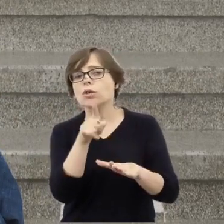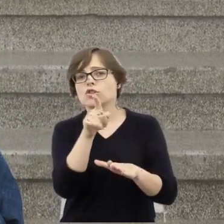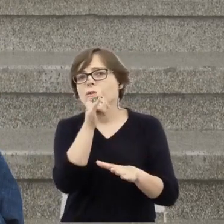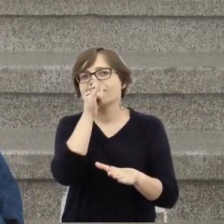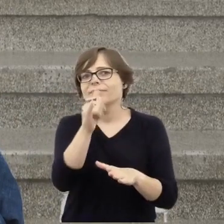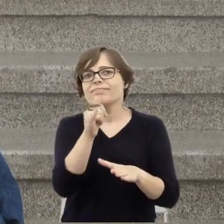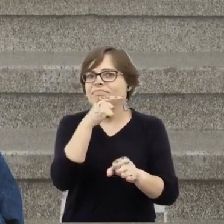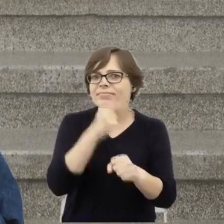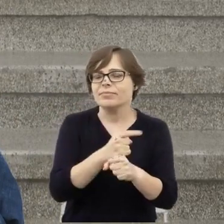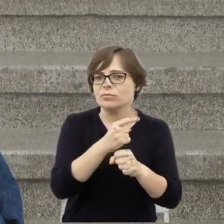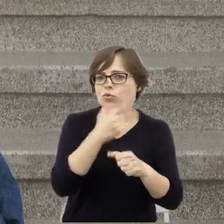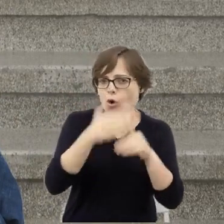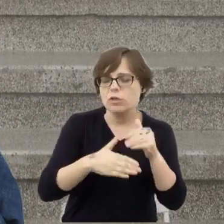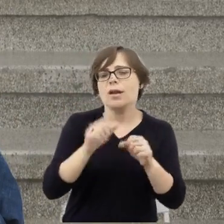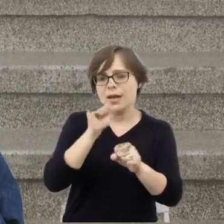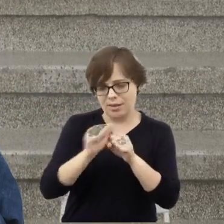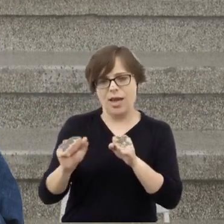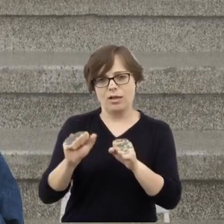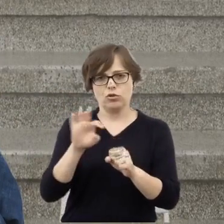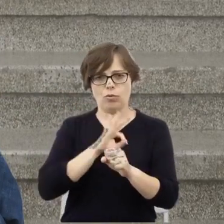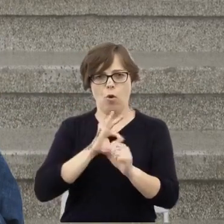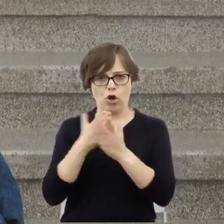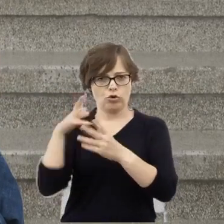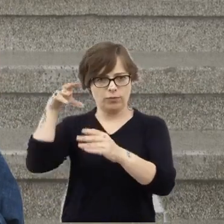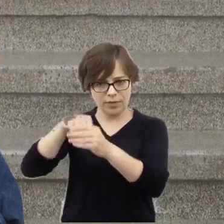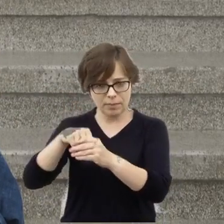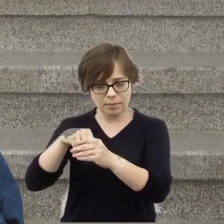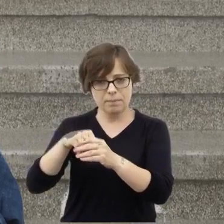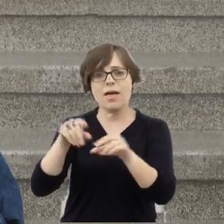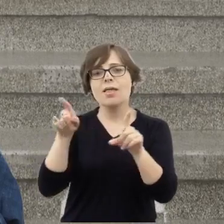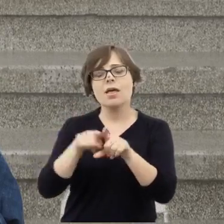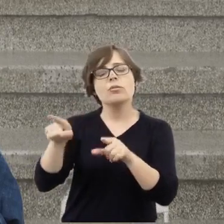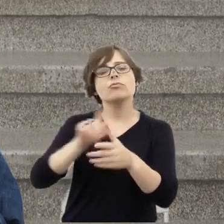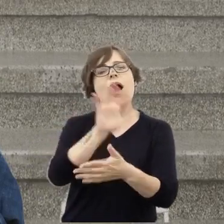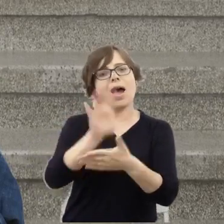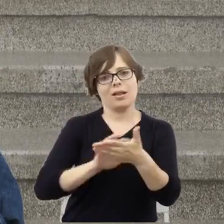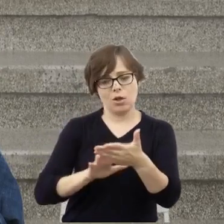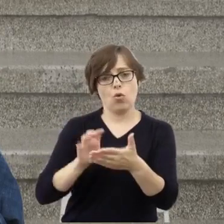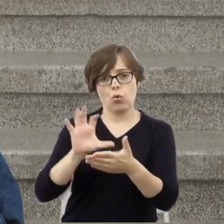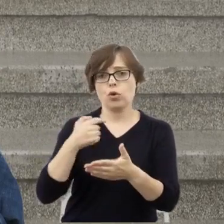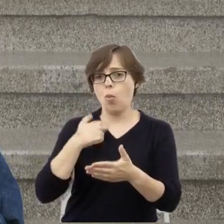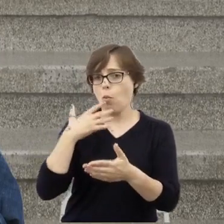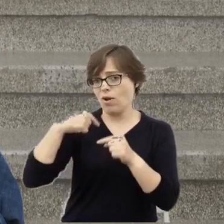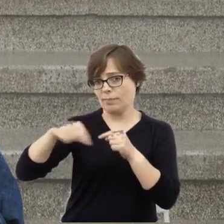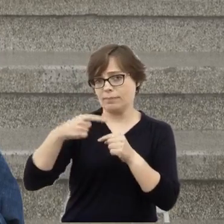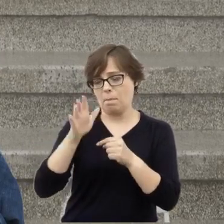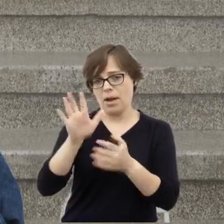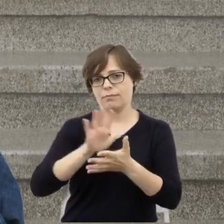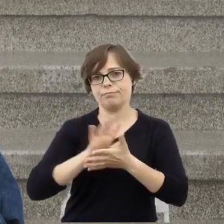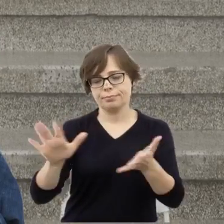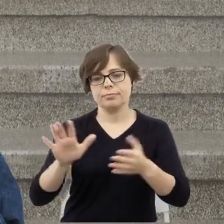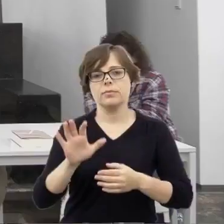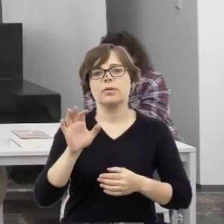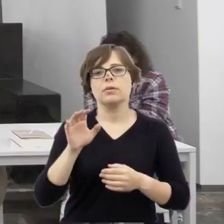w tych zestawieniach, które umieściłam i we wspomnianym artykule, który ukaże się w skrypta judaika.